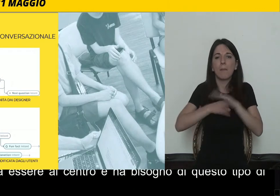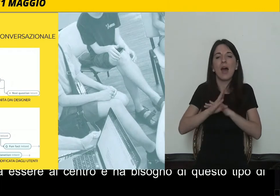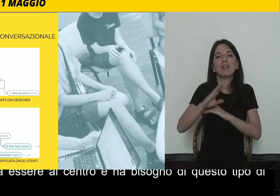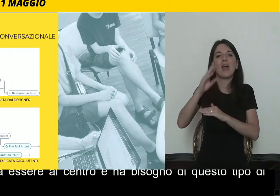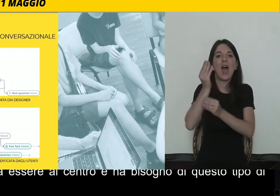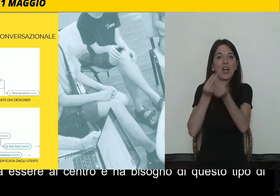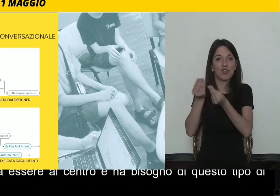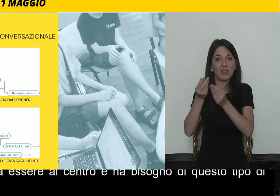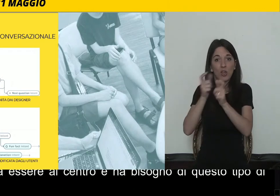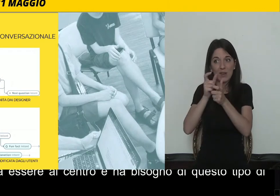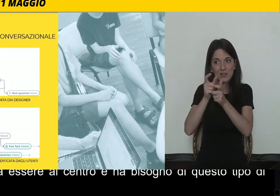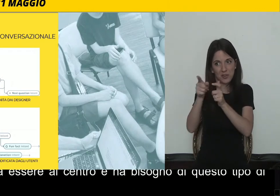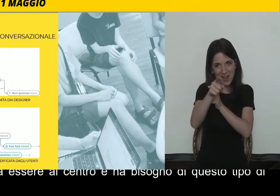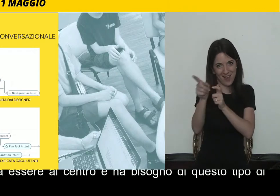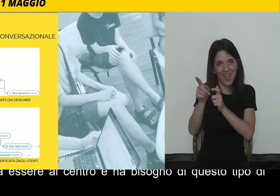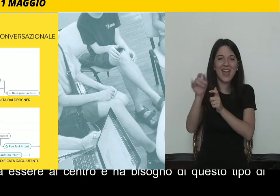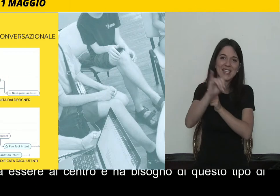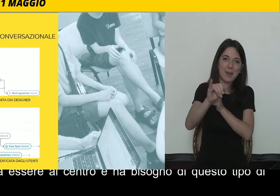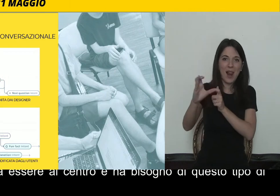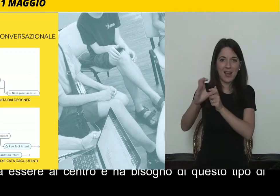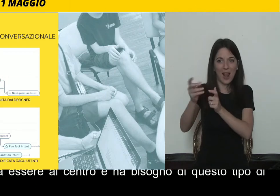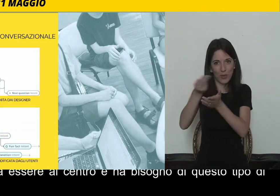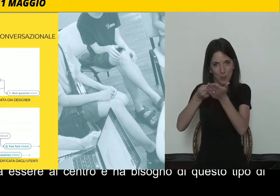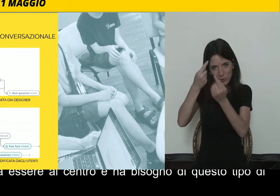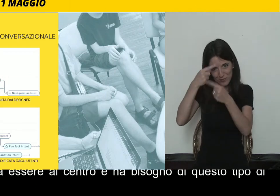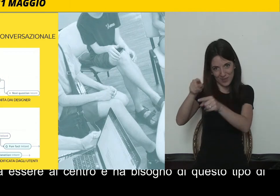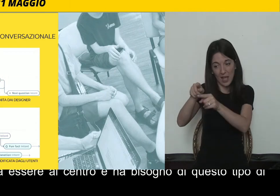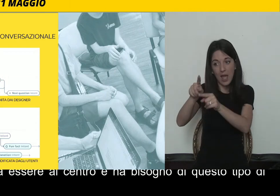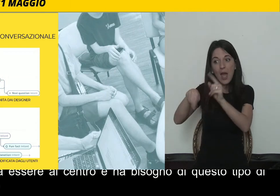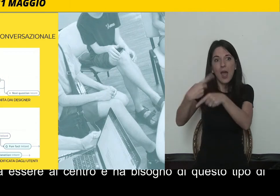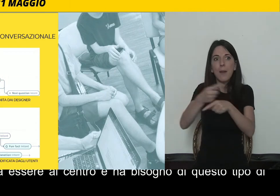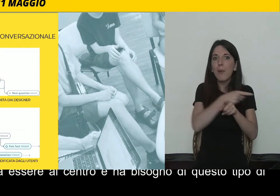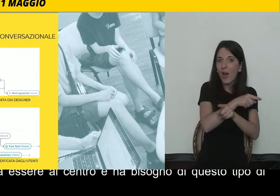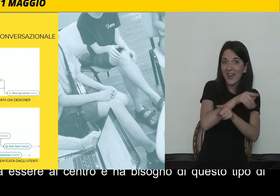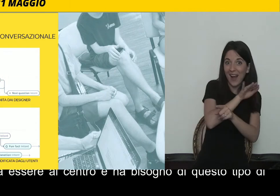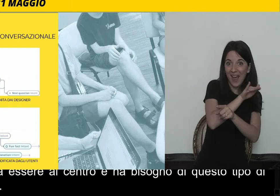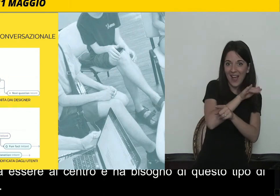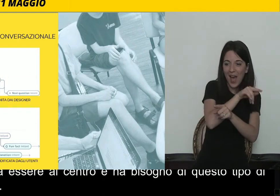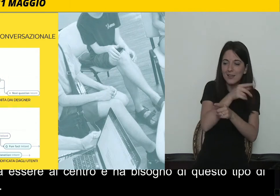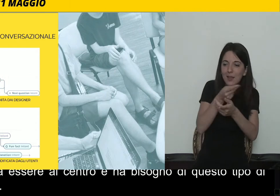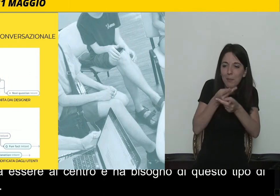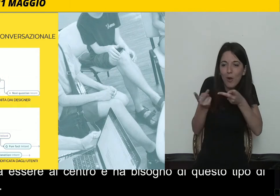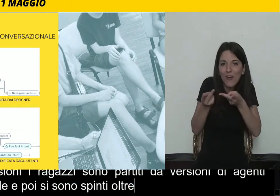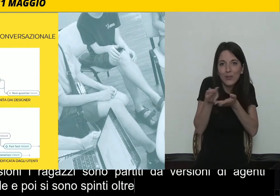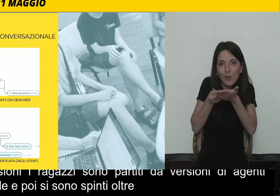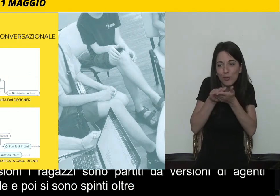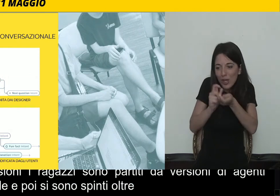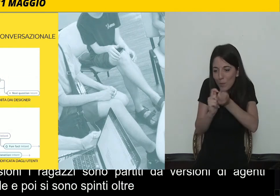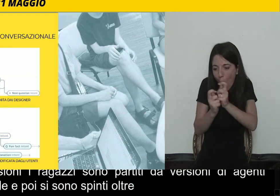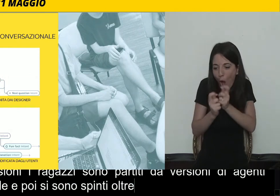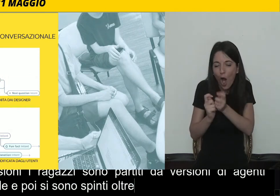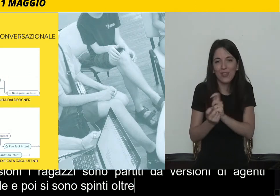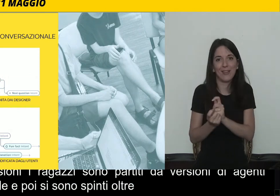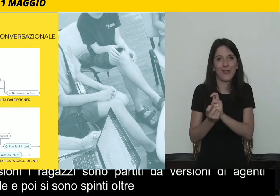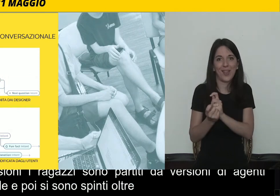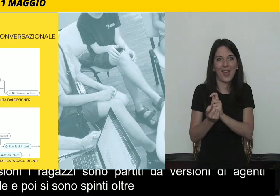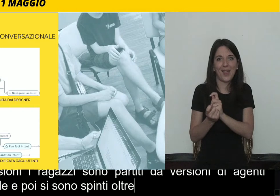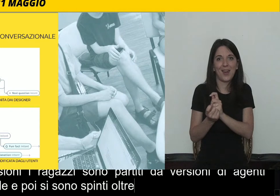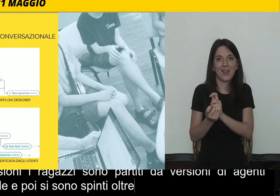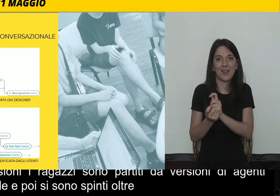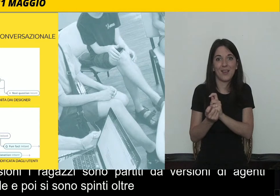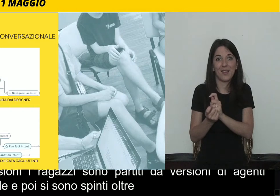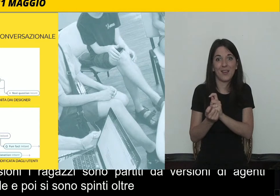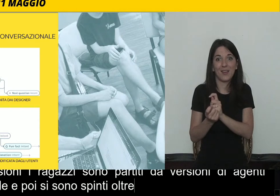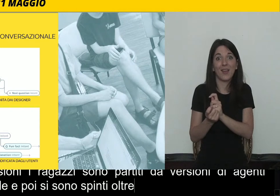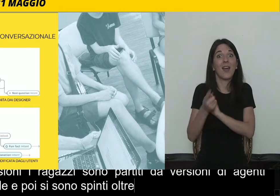Isabella e Claudia, ma poi si sono spinti oltre, hanno provato loro a modificare queste progettazioni e ci hanno fatto capire anche come